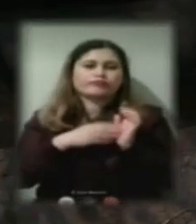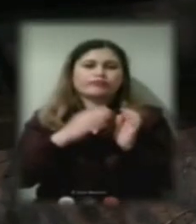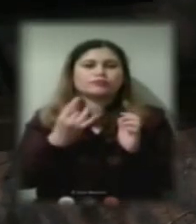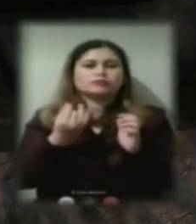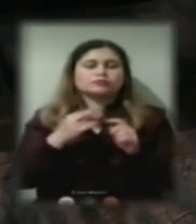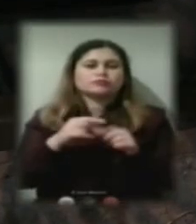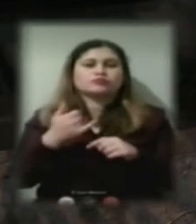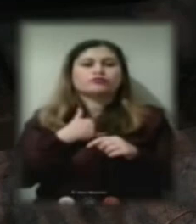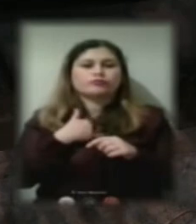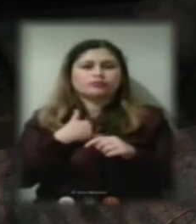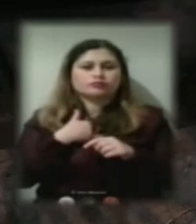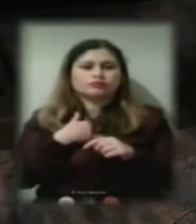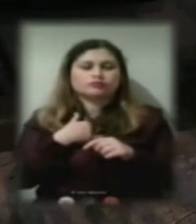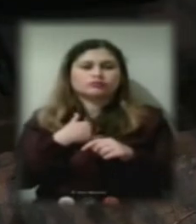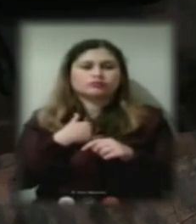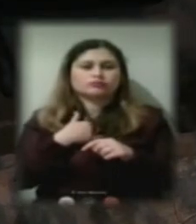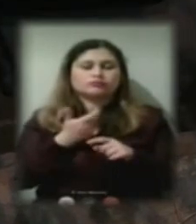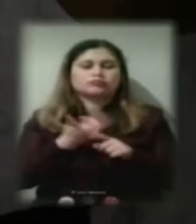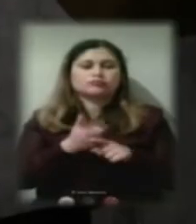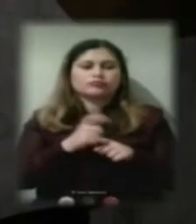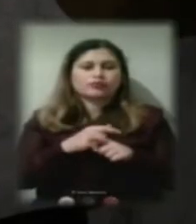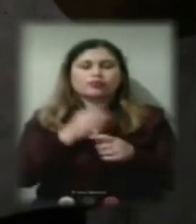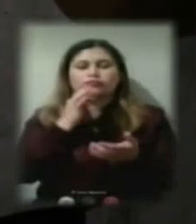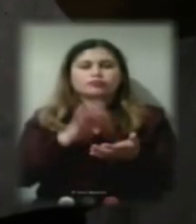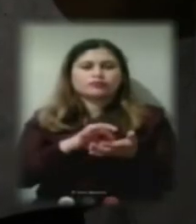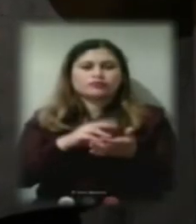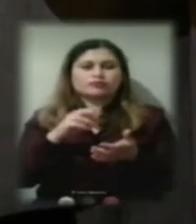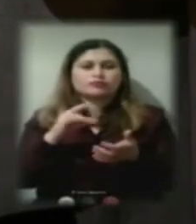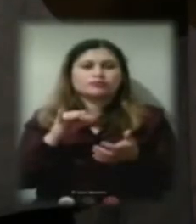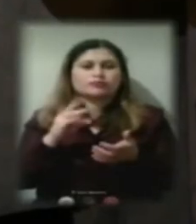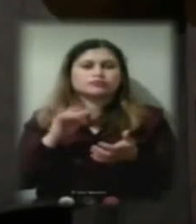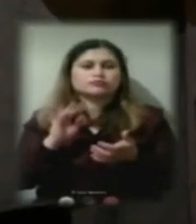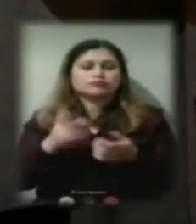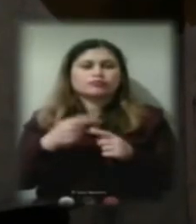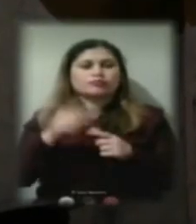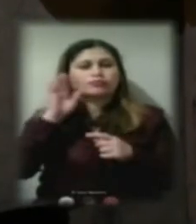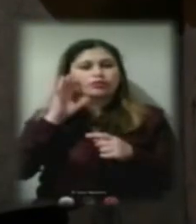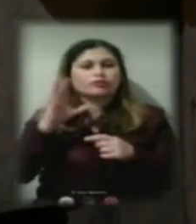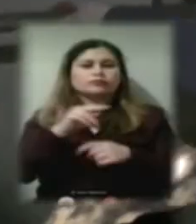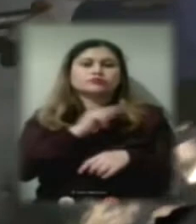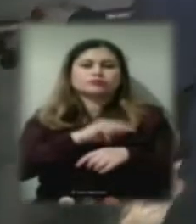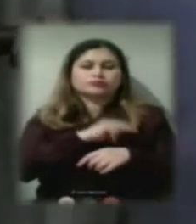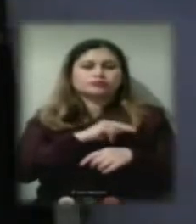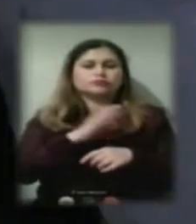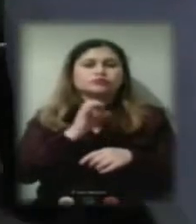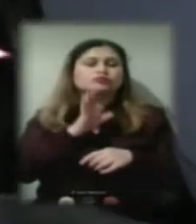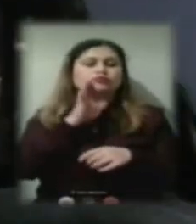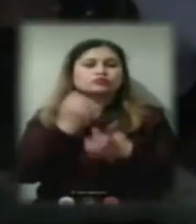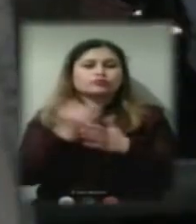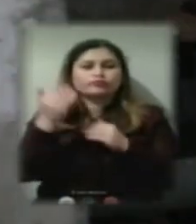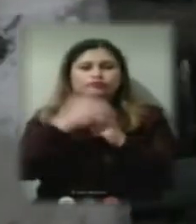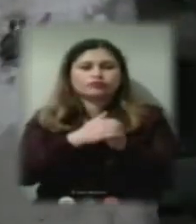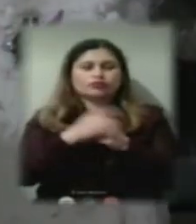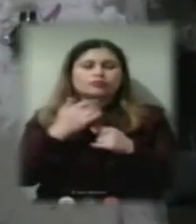відповідальний підрядчик. Хлопці працюють ранку до вечора. Ми всього